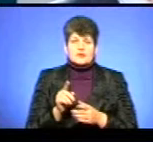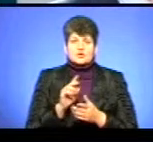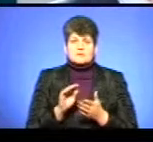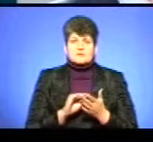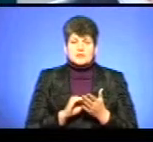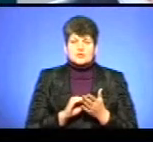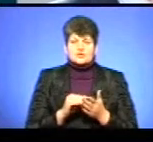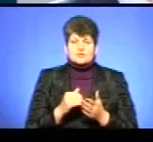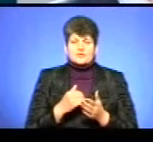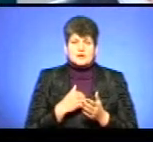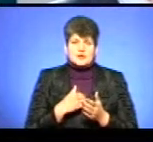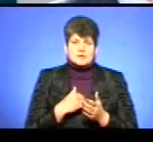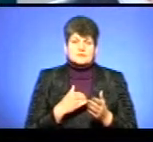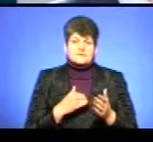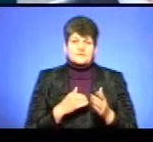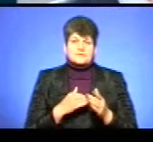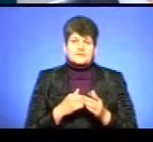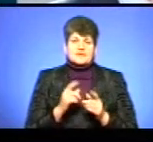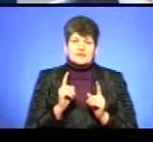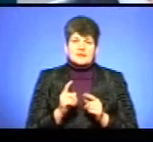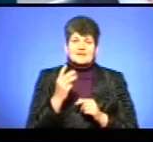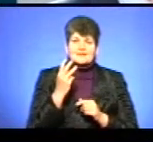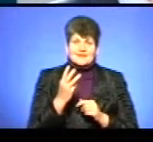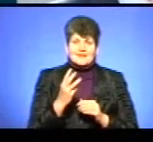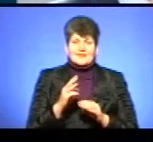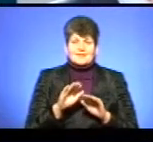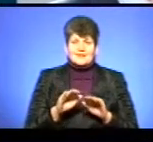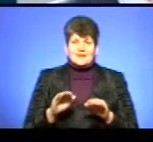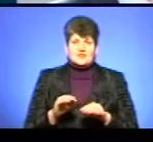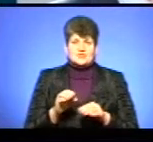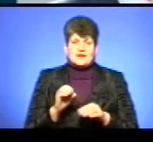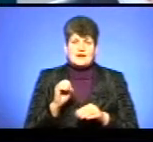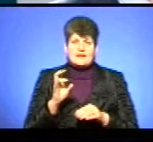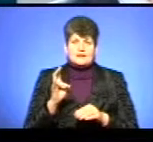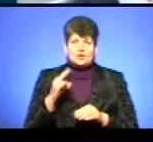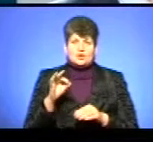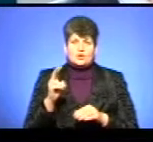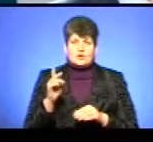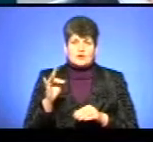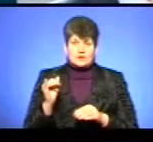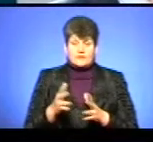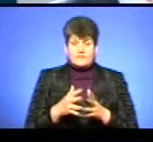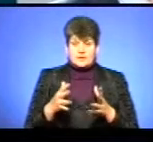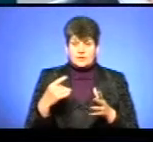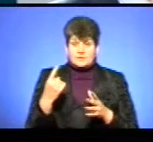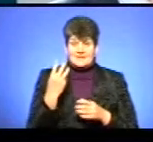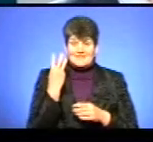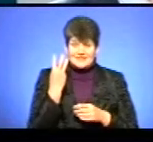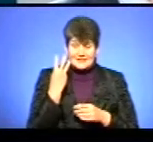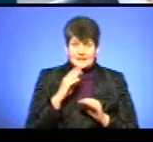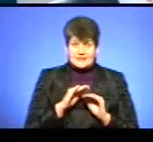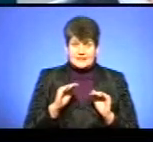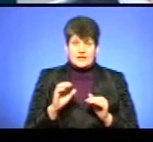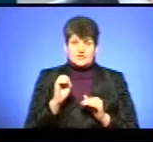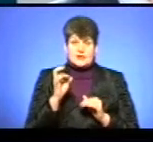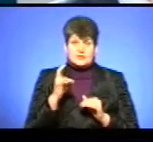що в нашій області тільки троє дитячих ендокринологів. Чуєте, на таку область велику, троє дитячих ендокринологів.